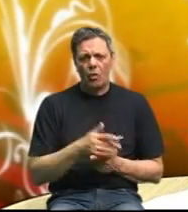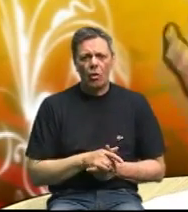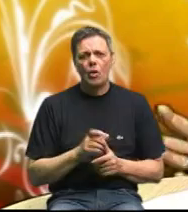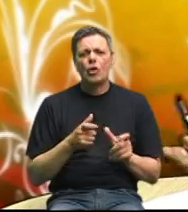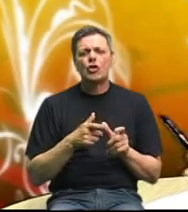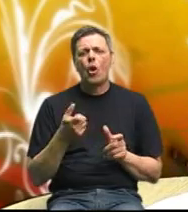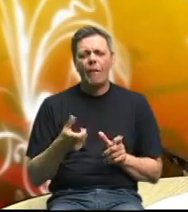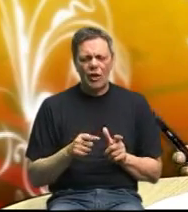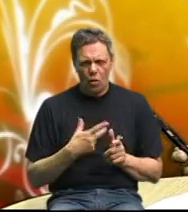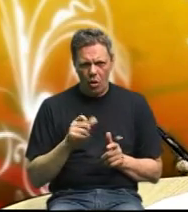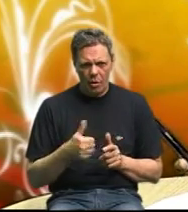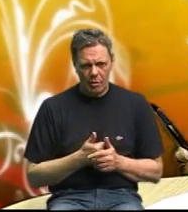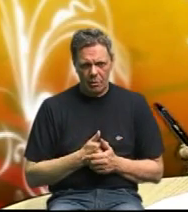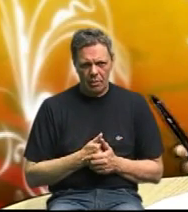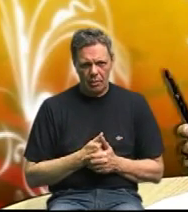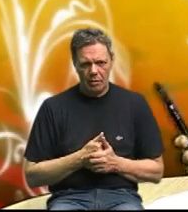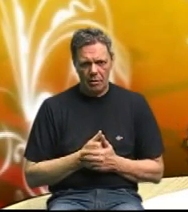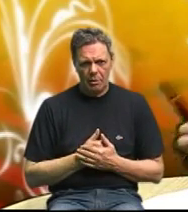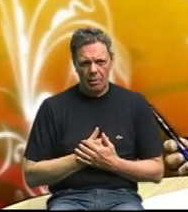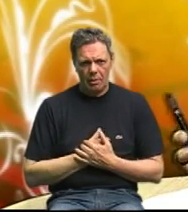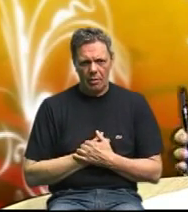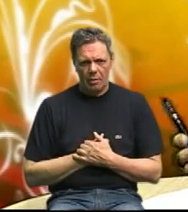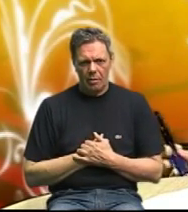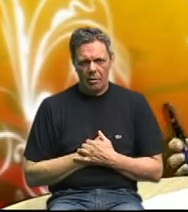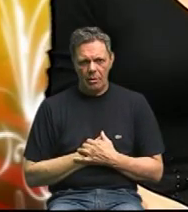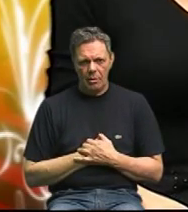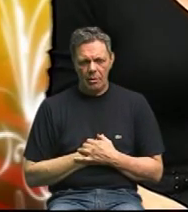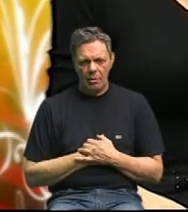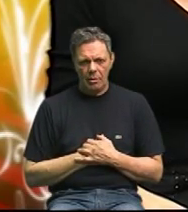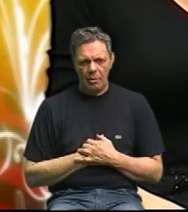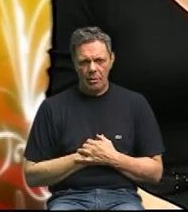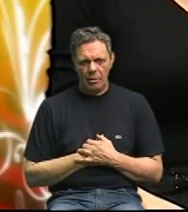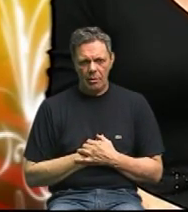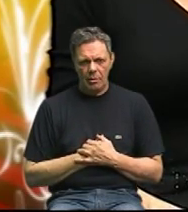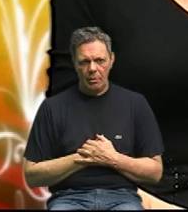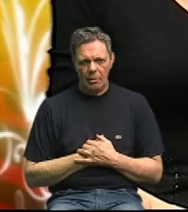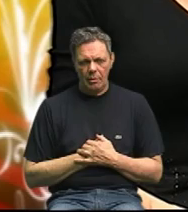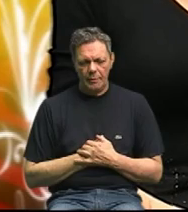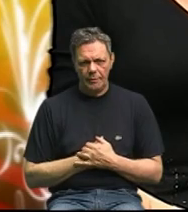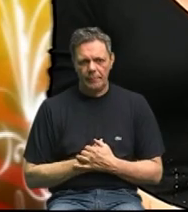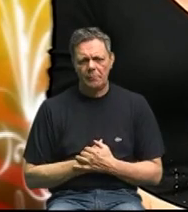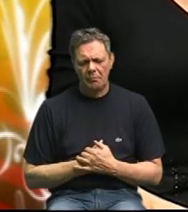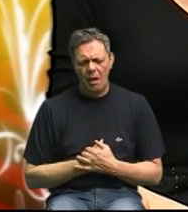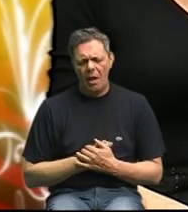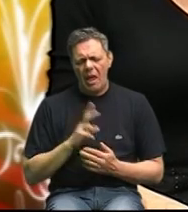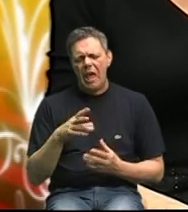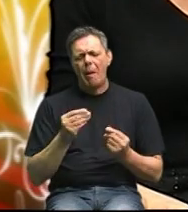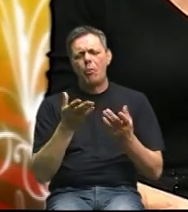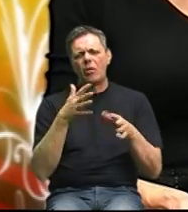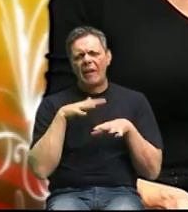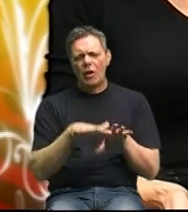velike i kraši i u Češkoj i u Slovačkoj i metabolički bolesti ima puno takih ljudi ali